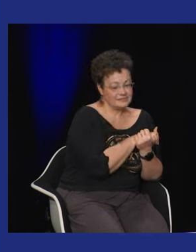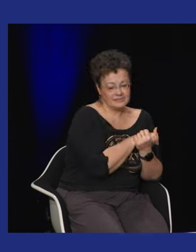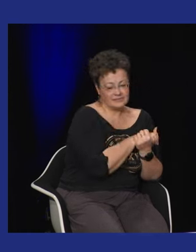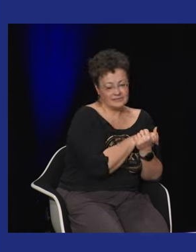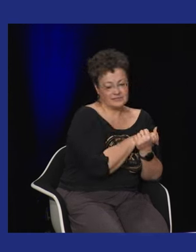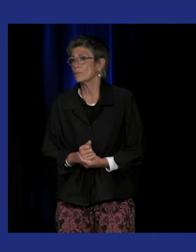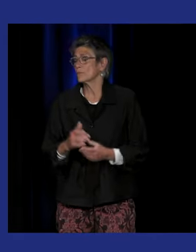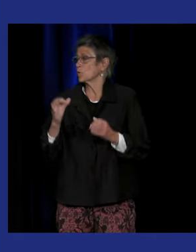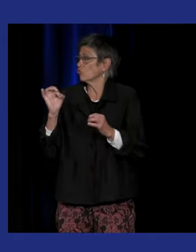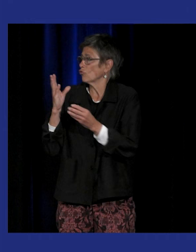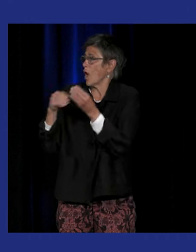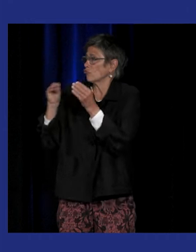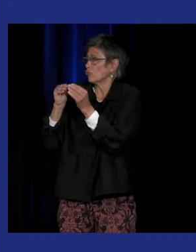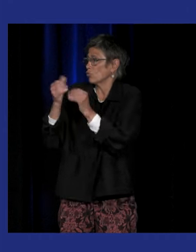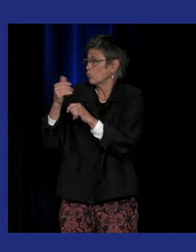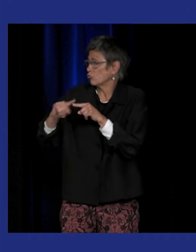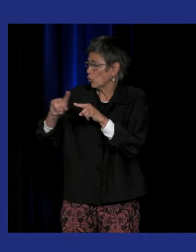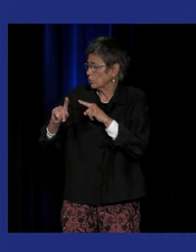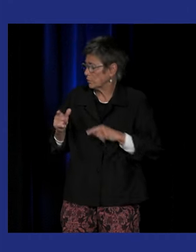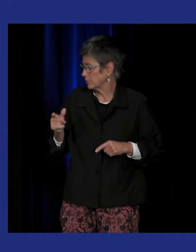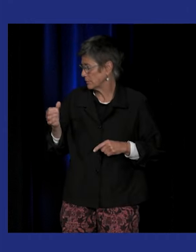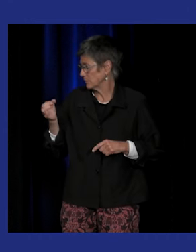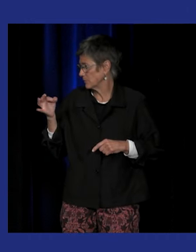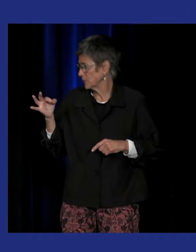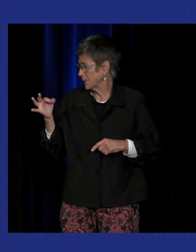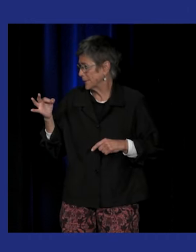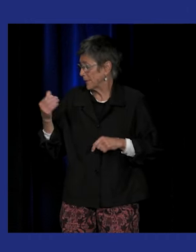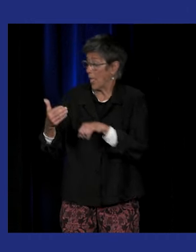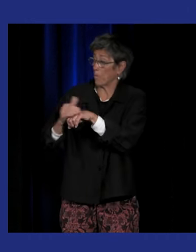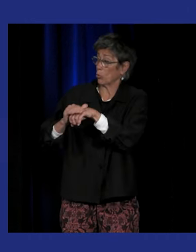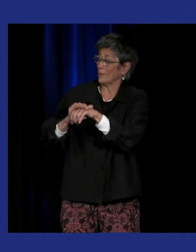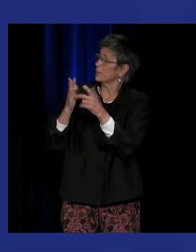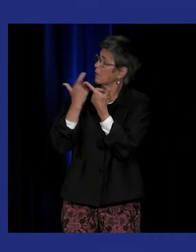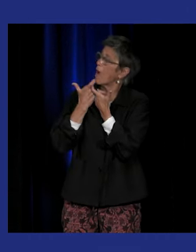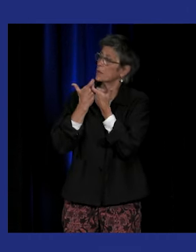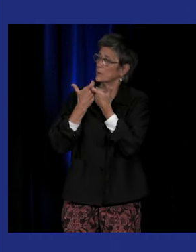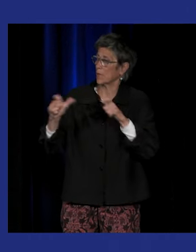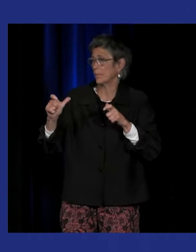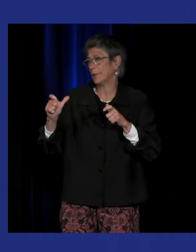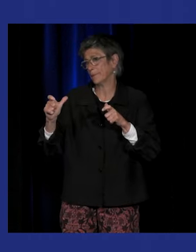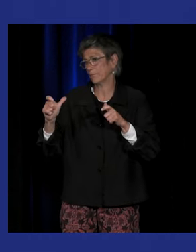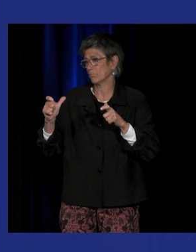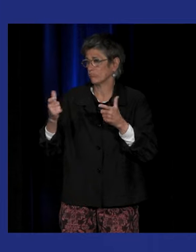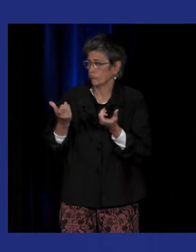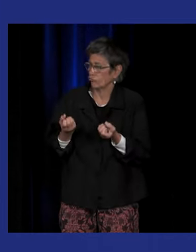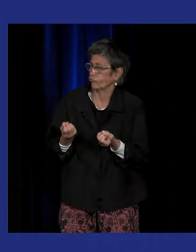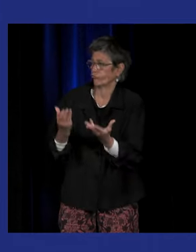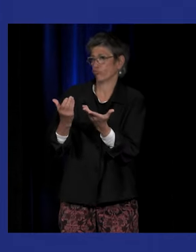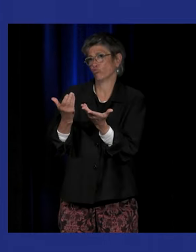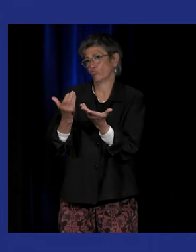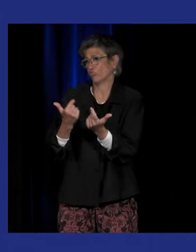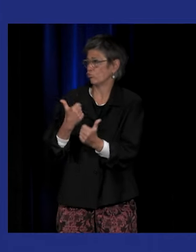je voulais juste rajouter que effectivement la politique d'accessibilité a beaucoup ouvré pour